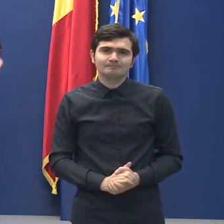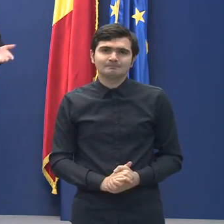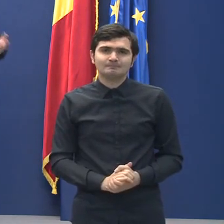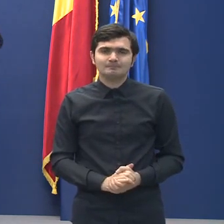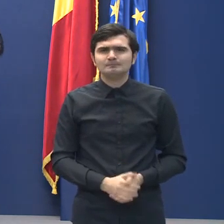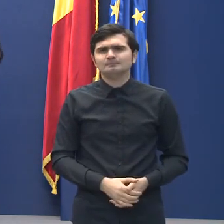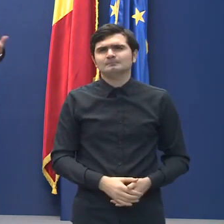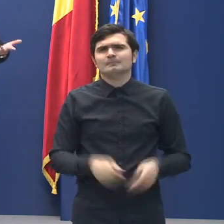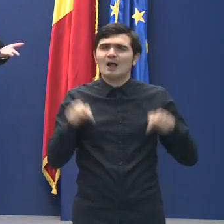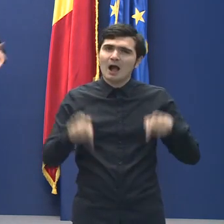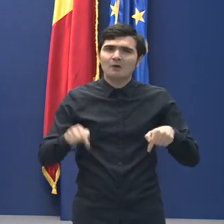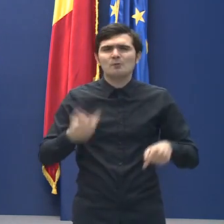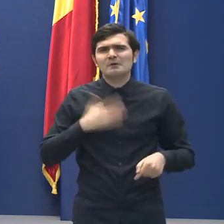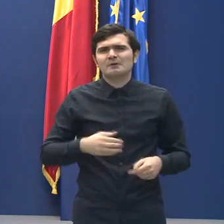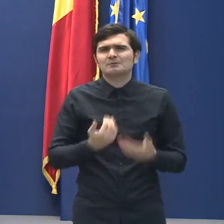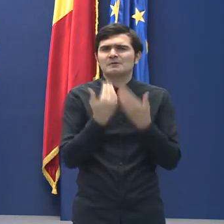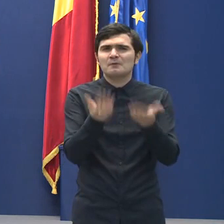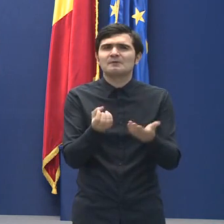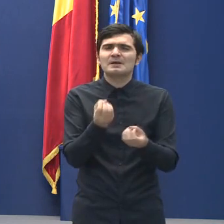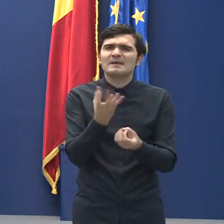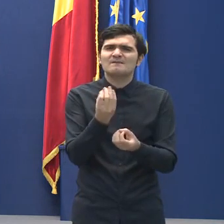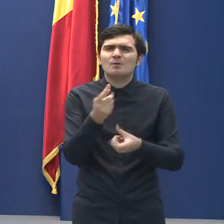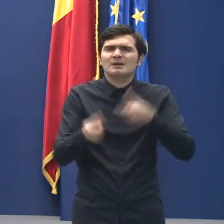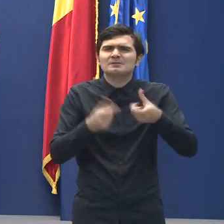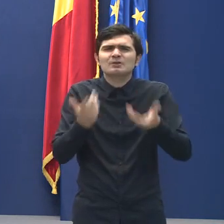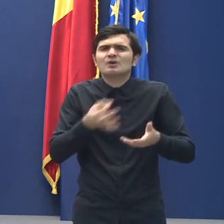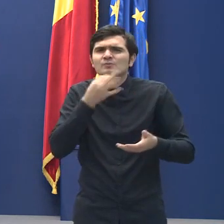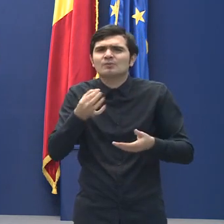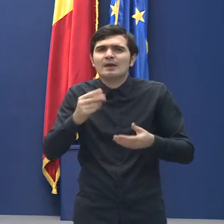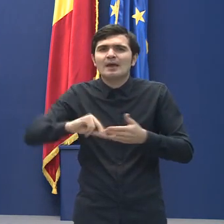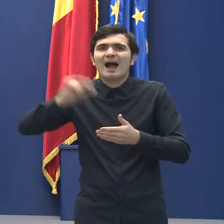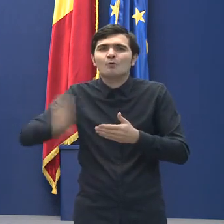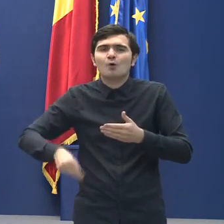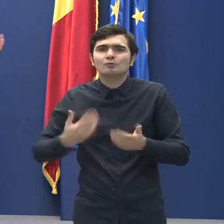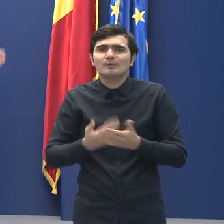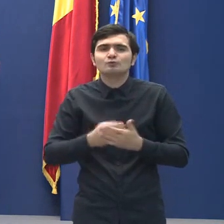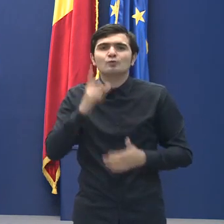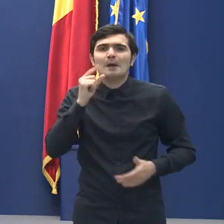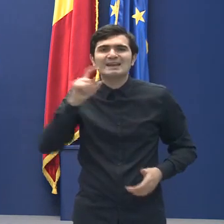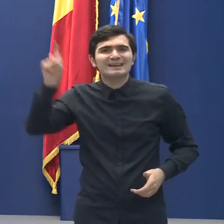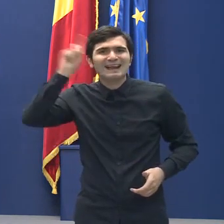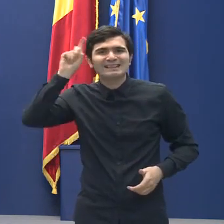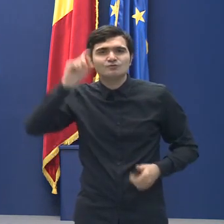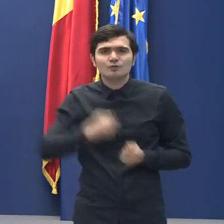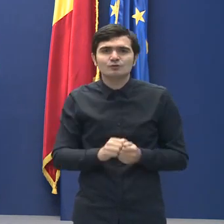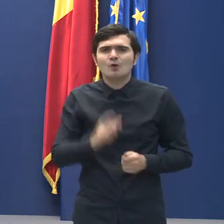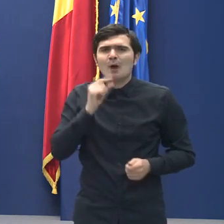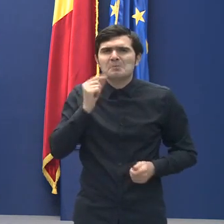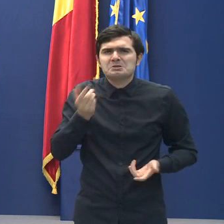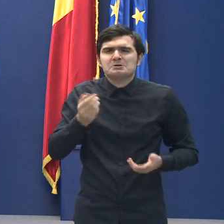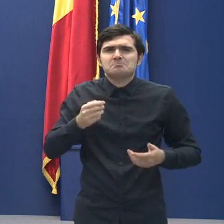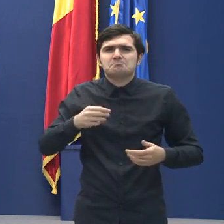Acum să vă dau detalii despre ce prevede acordul cu privire la credincioși. Credincioșii vor putea